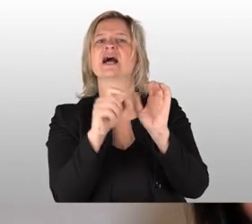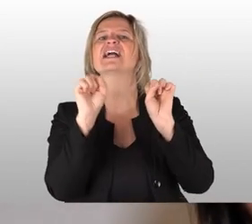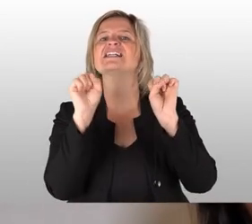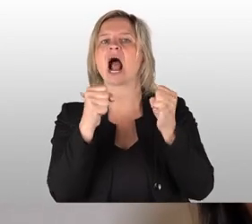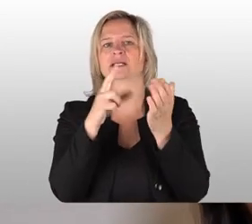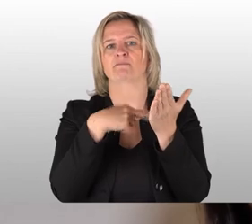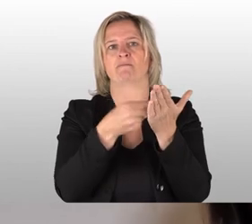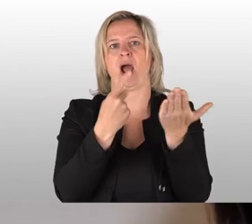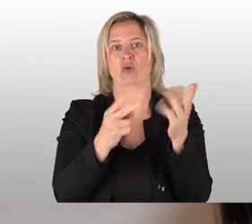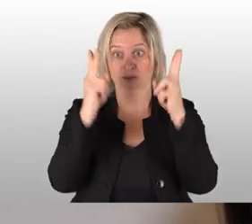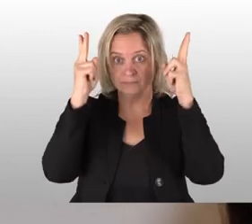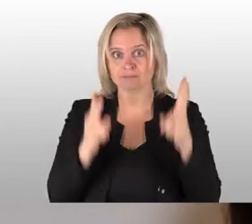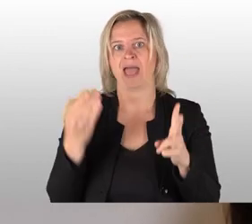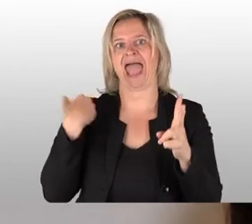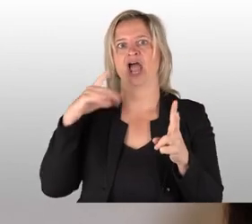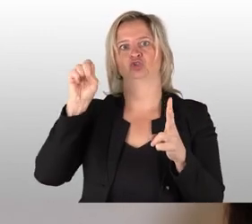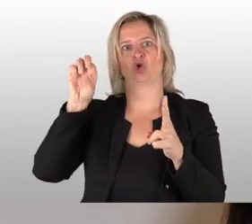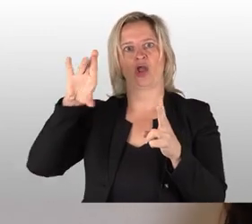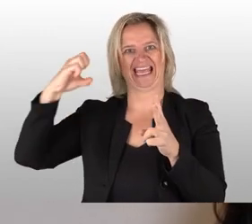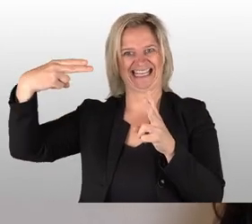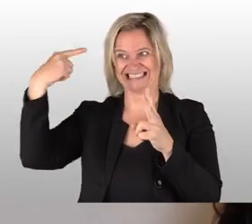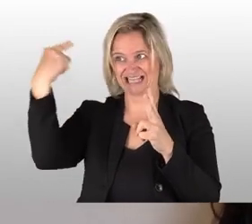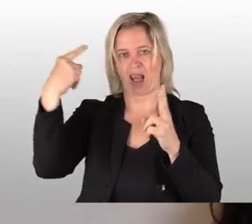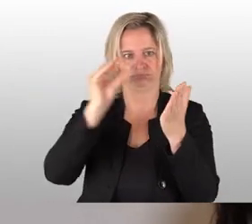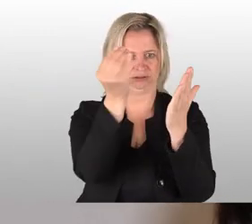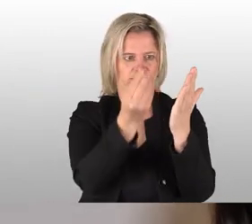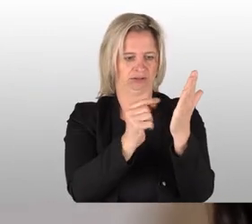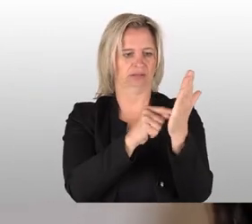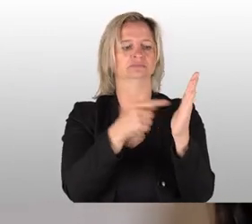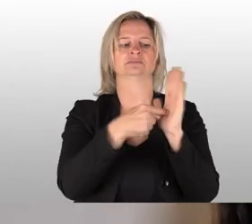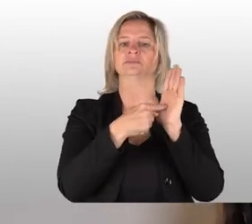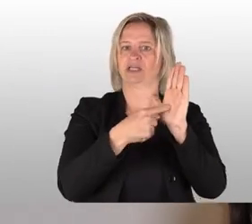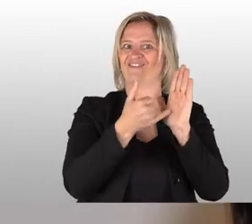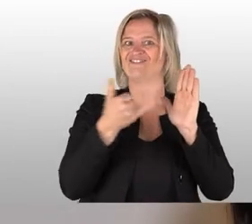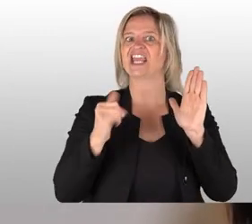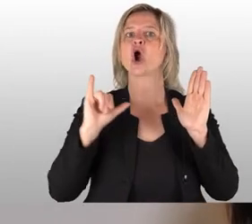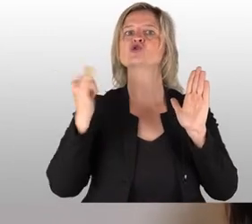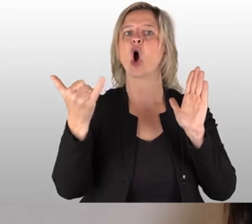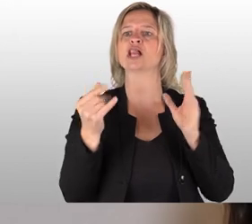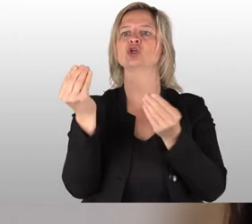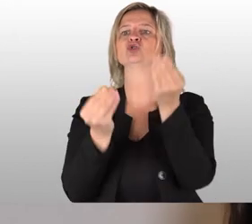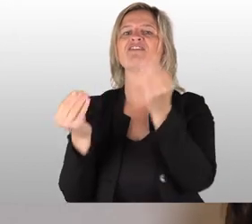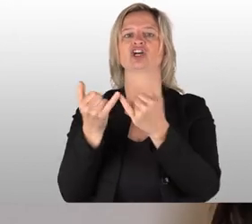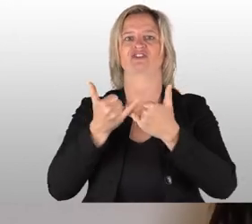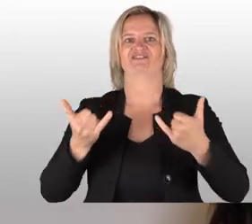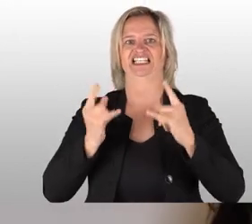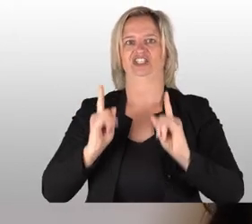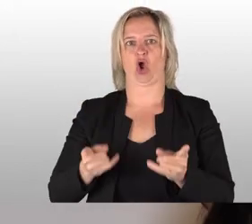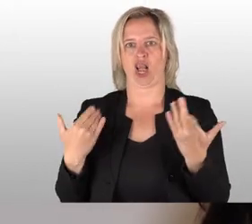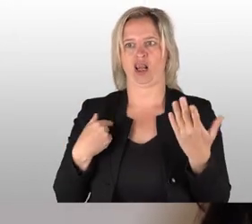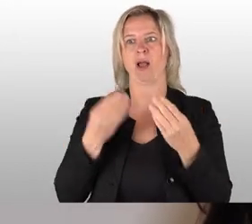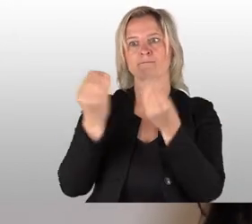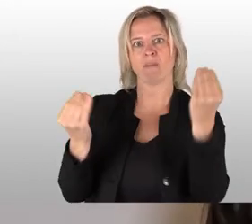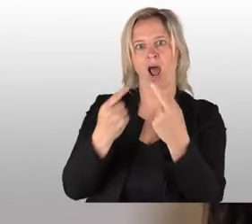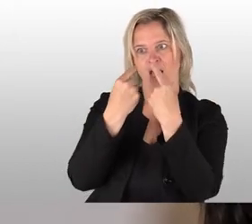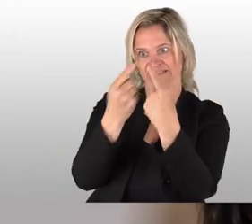Kaltbemalung aus der Hand von Paul Scheuerich. Und hier hat er festgelegt, wie er die Goldstaffage wollte. Also die Goldbemalung. Die Meißener